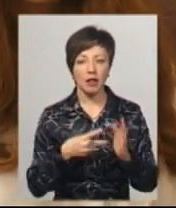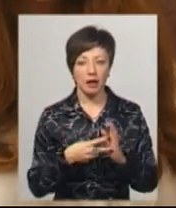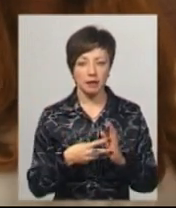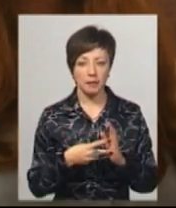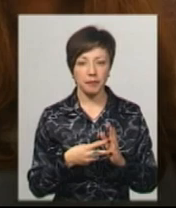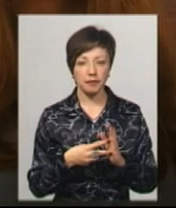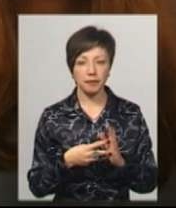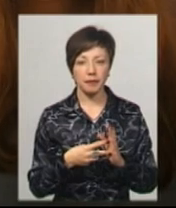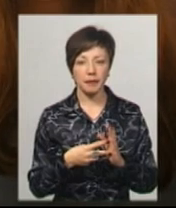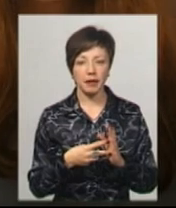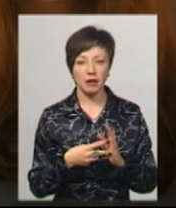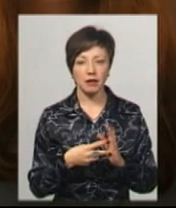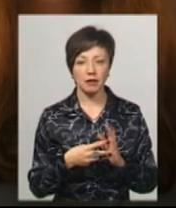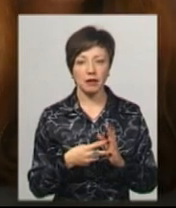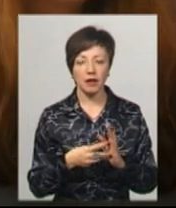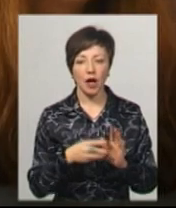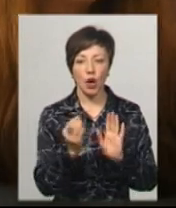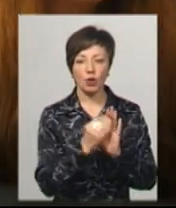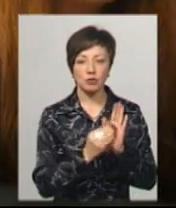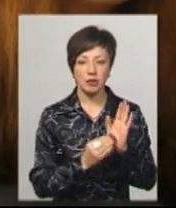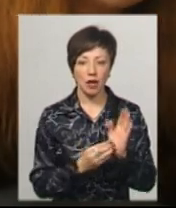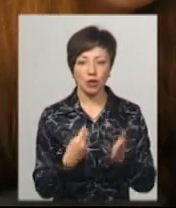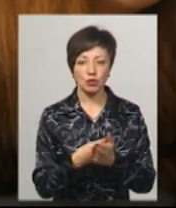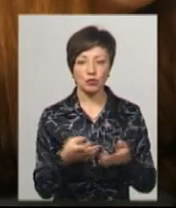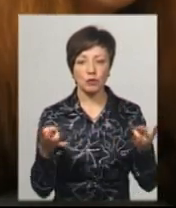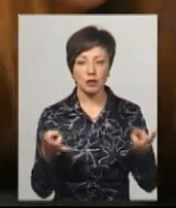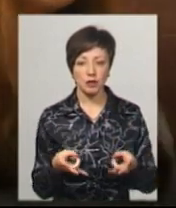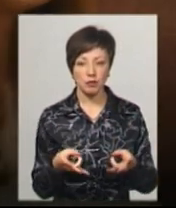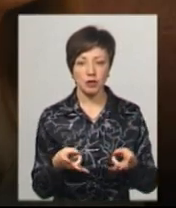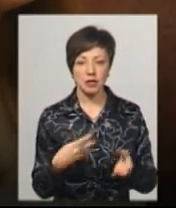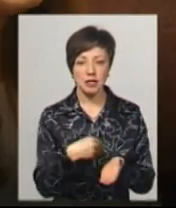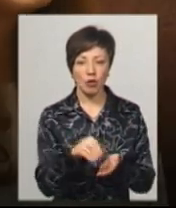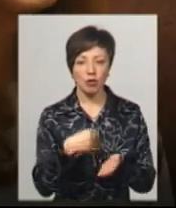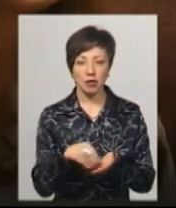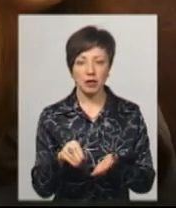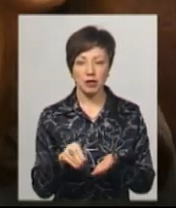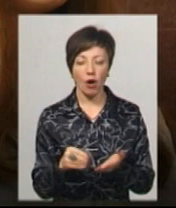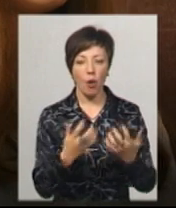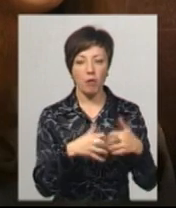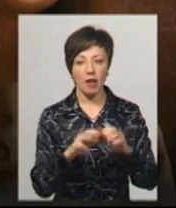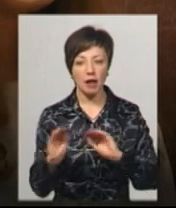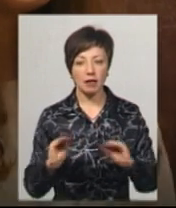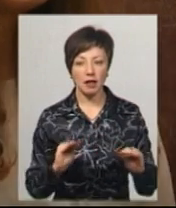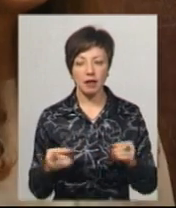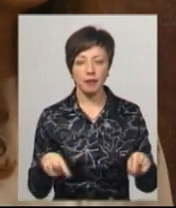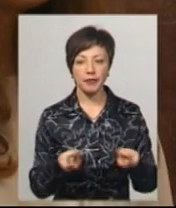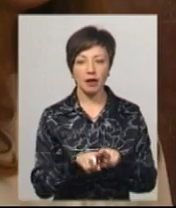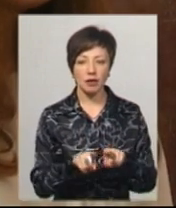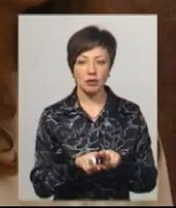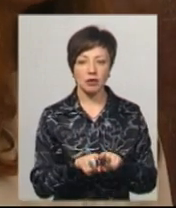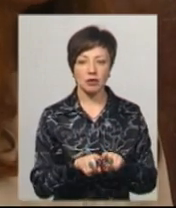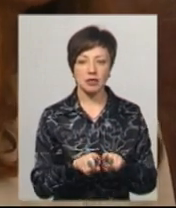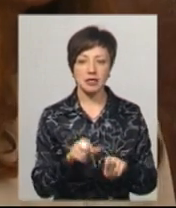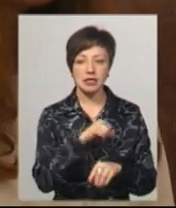розписали суму, на яку нам потрібно закупити обладнання, також облаштування